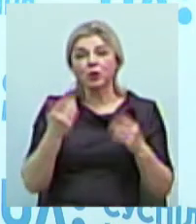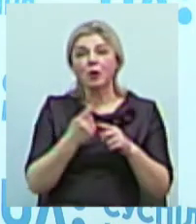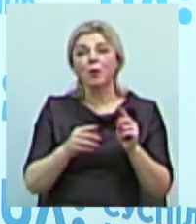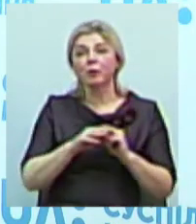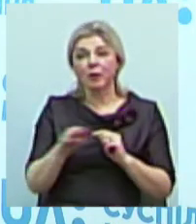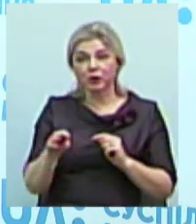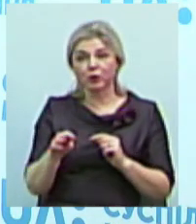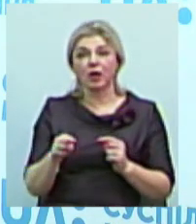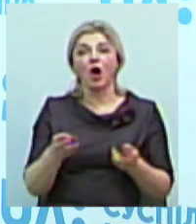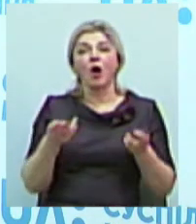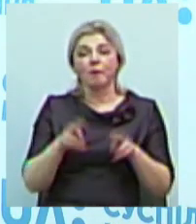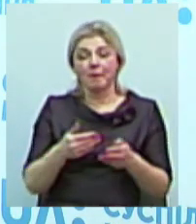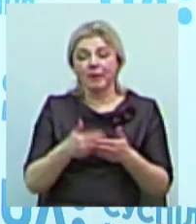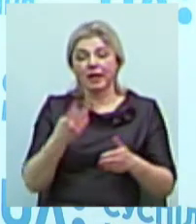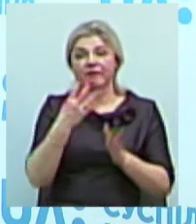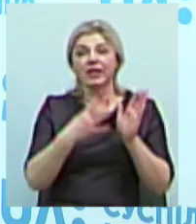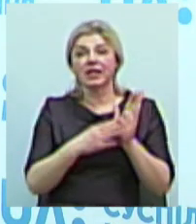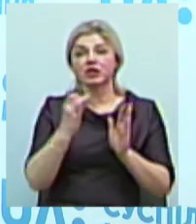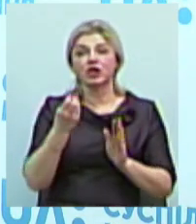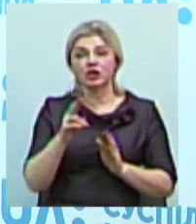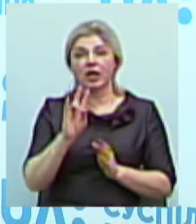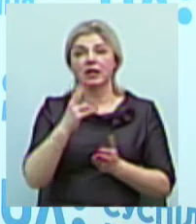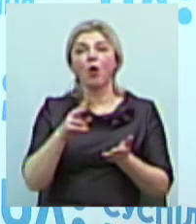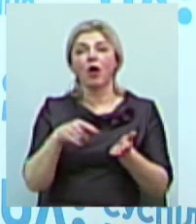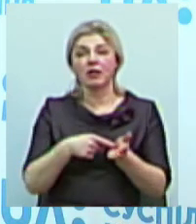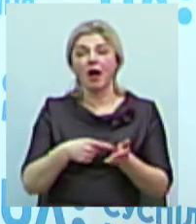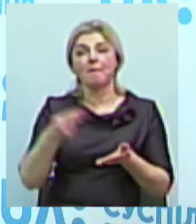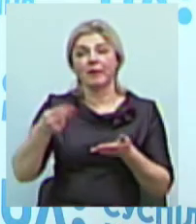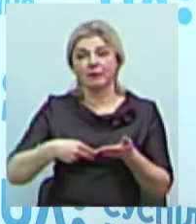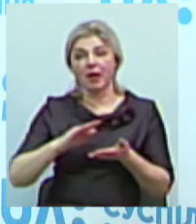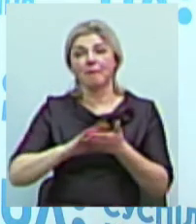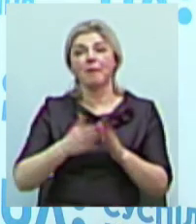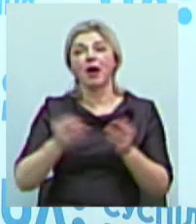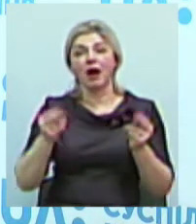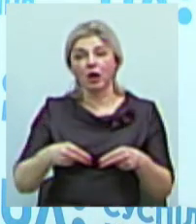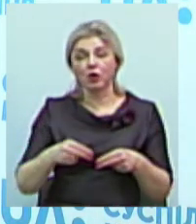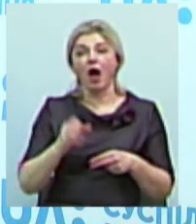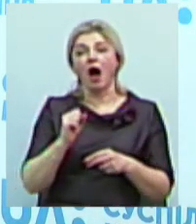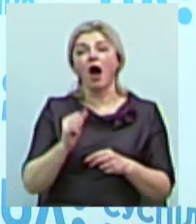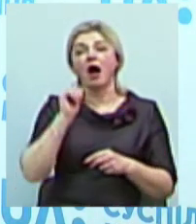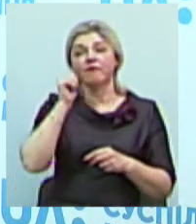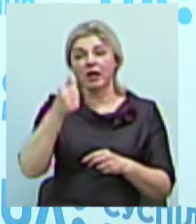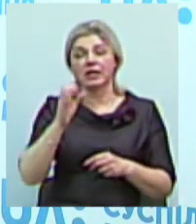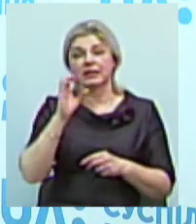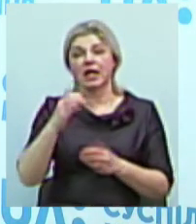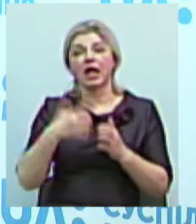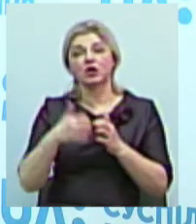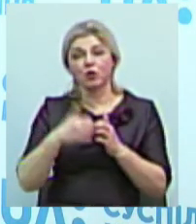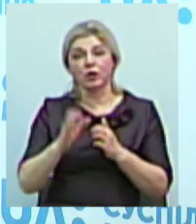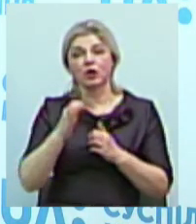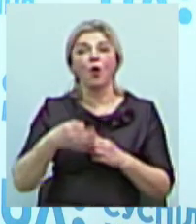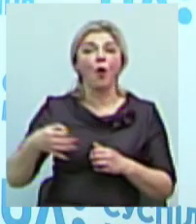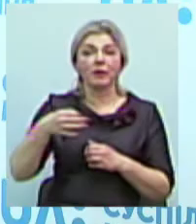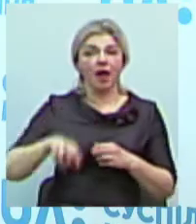ось 29 січня в Миколаїві підписали меморандум, а 28-го в Херсоні. Але не з міською владою, а з обласною, з обласною державою